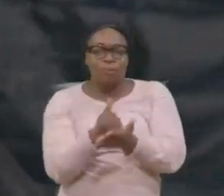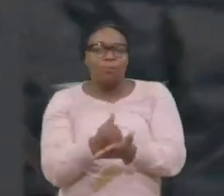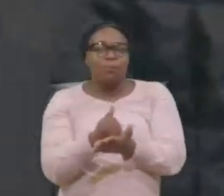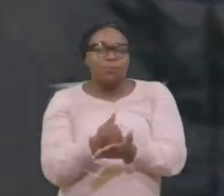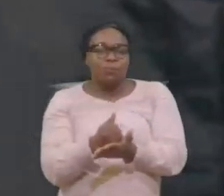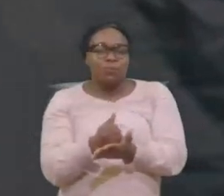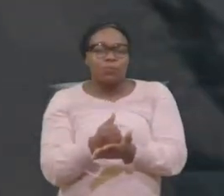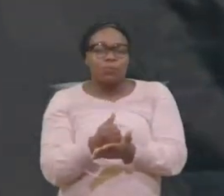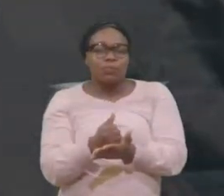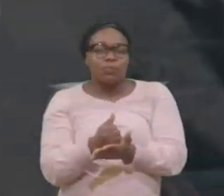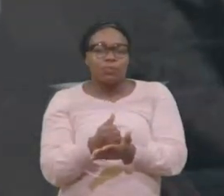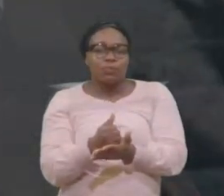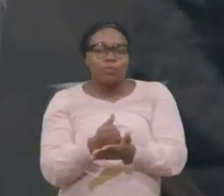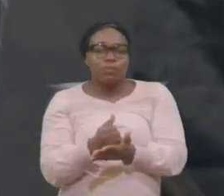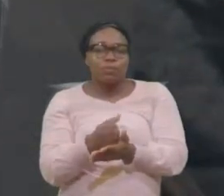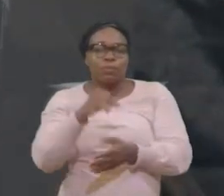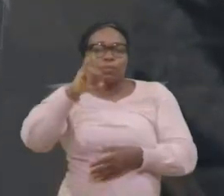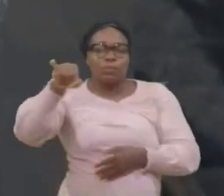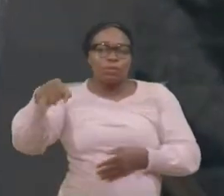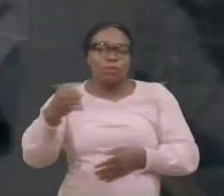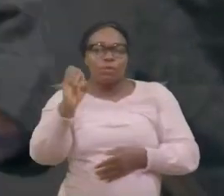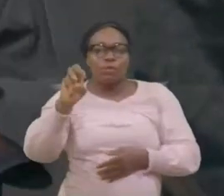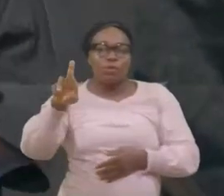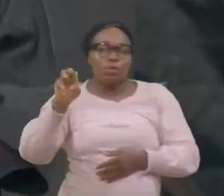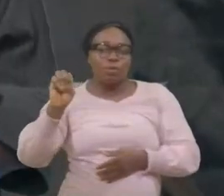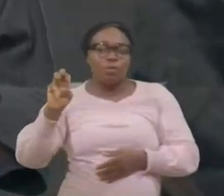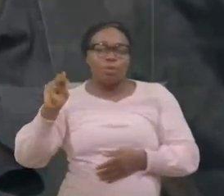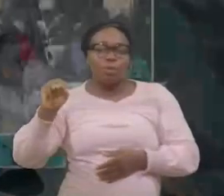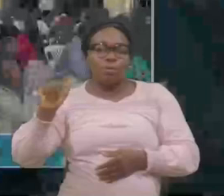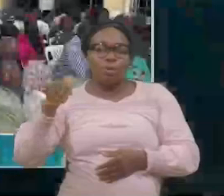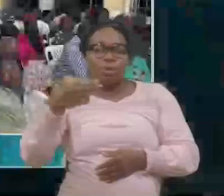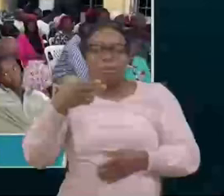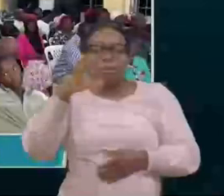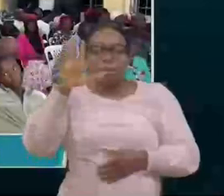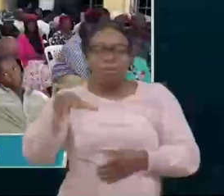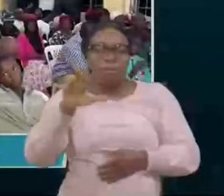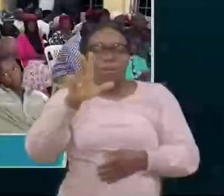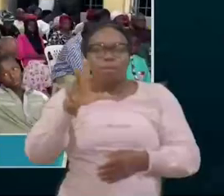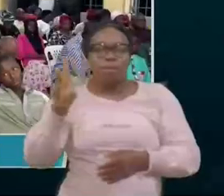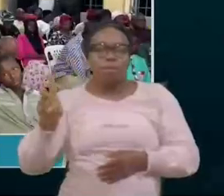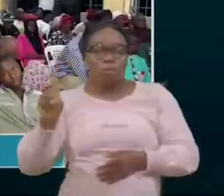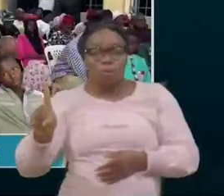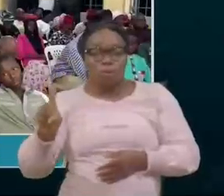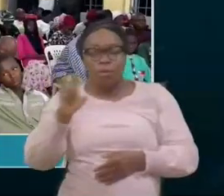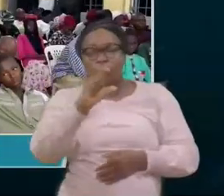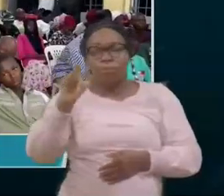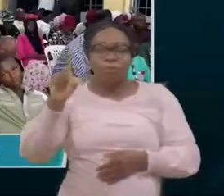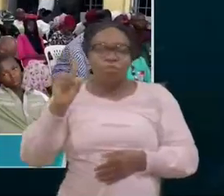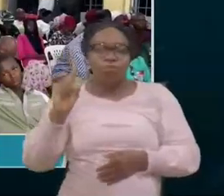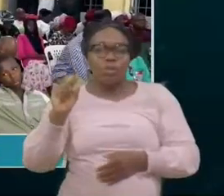Verset 20, Jérémie, Chapitre 31, Verset 20,